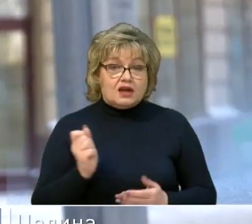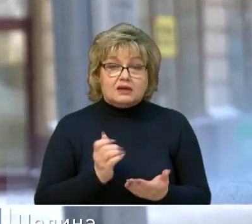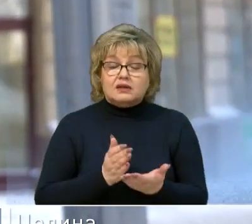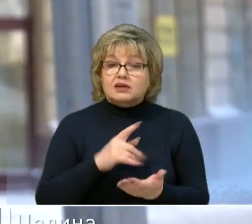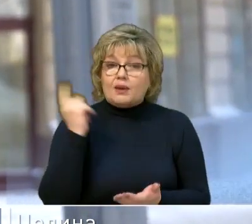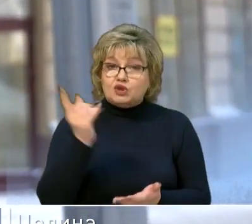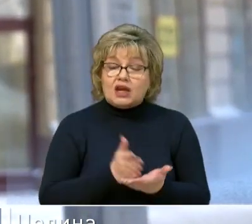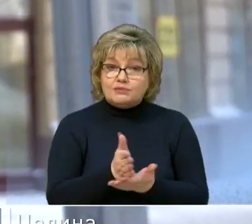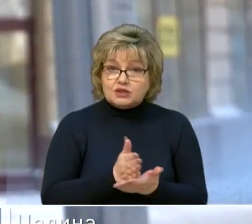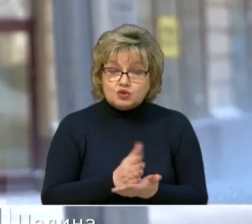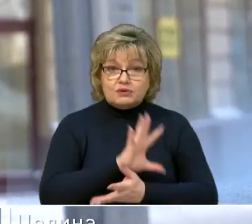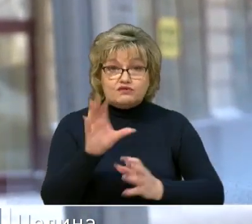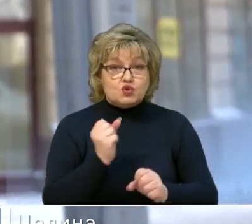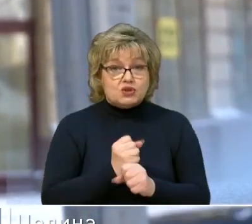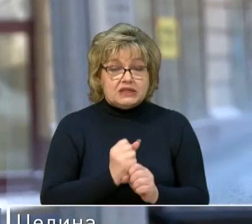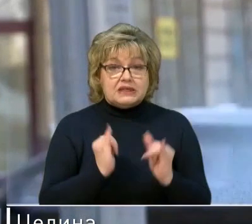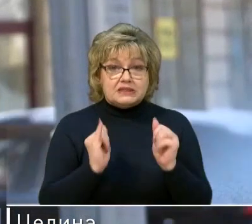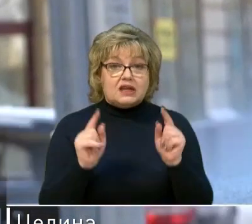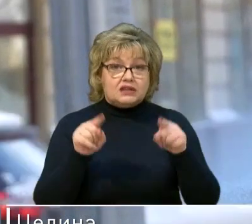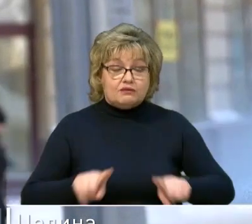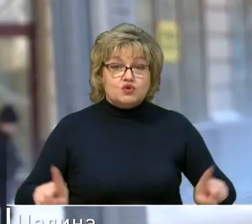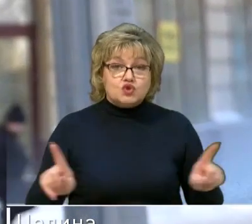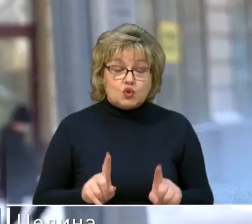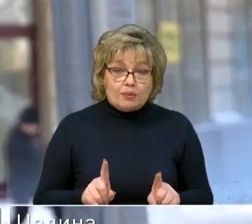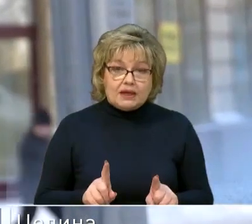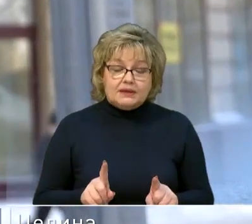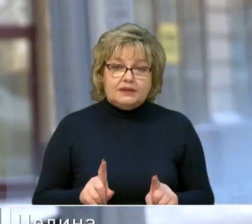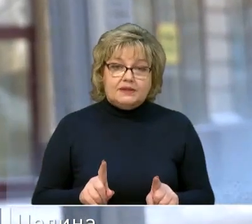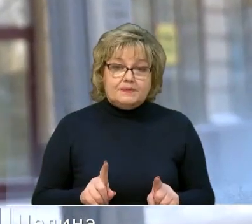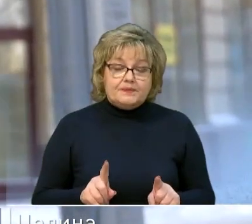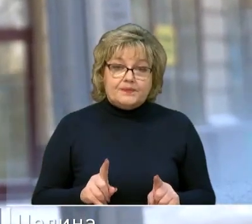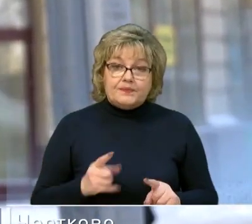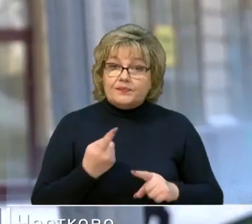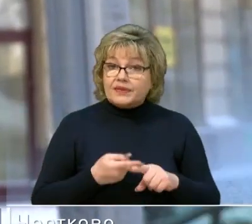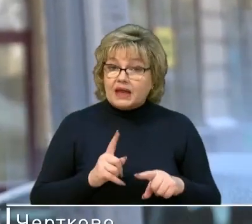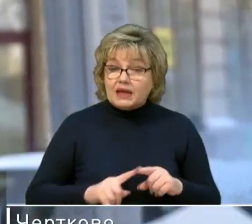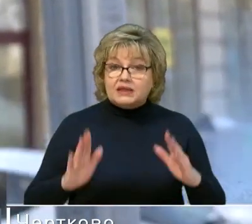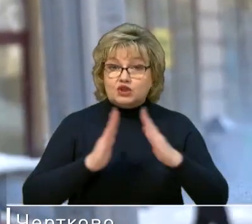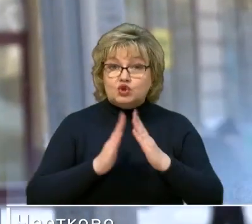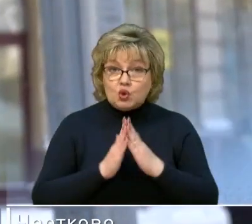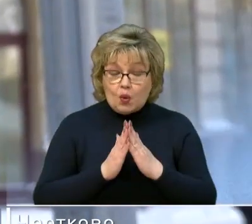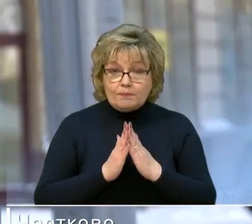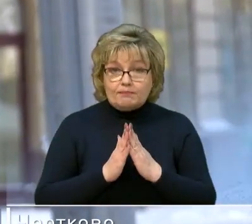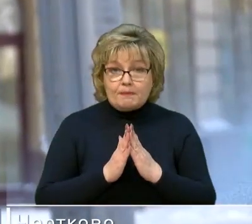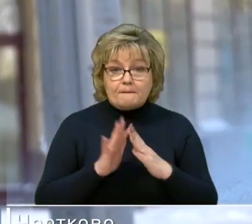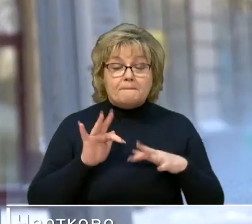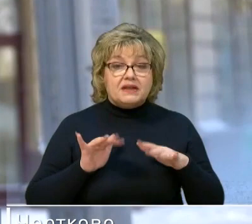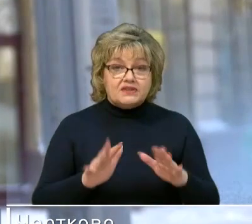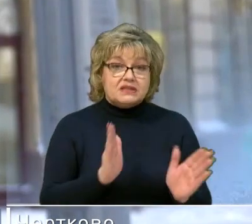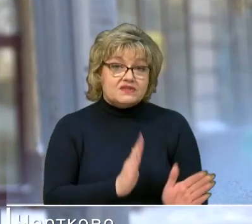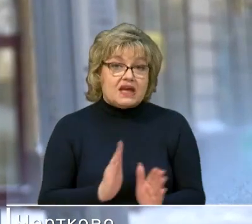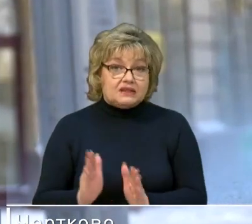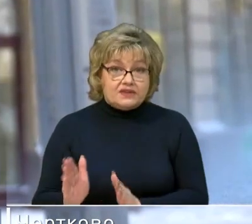службами. Всё делается для того, чтобы этот дом привести в